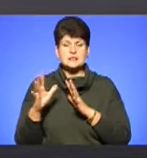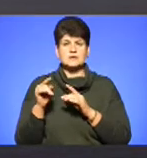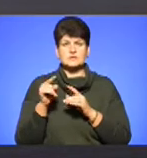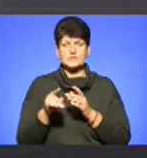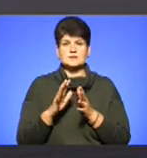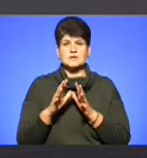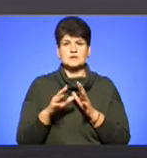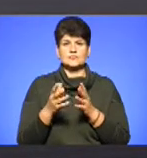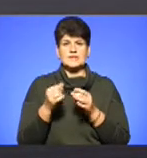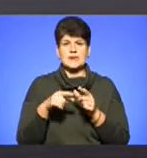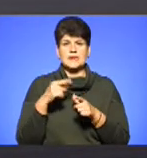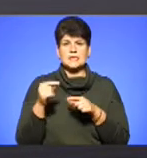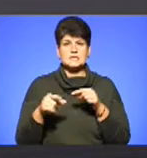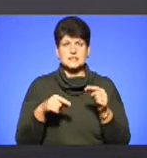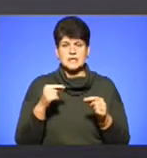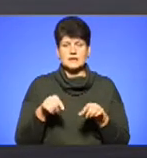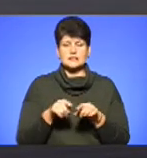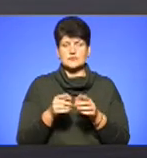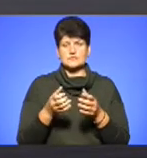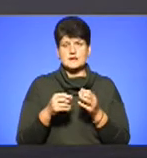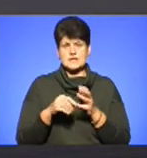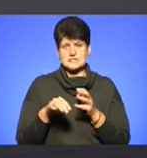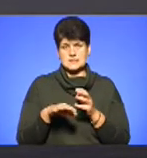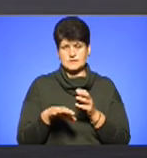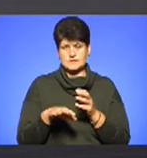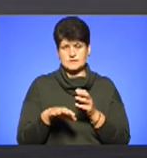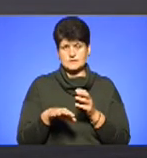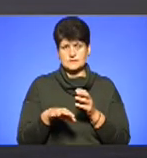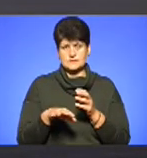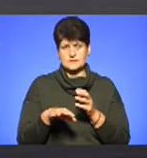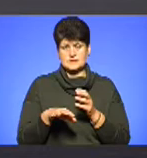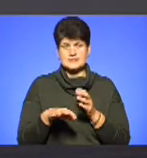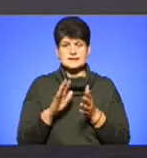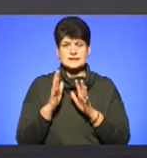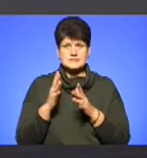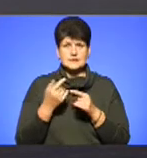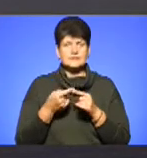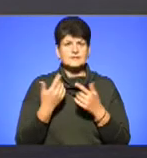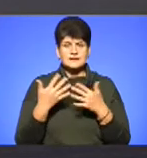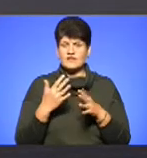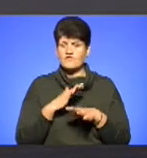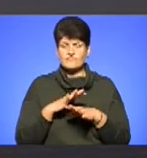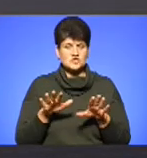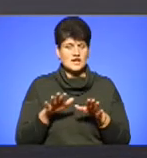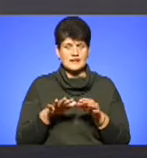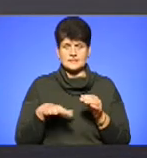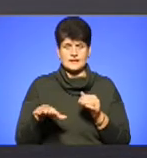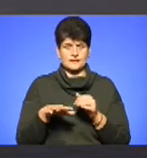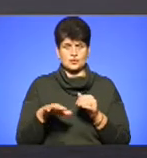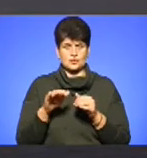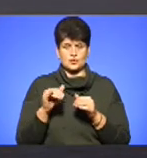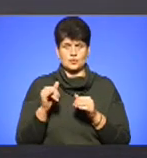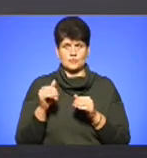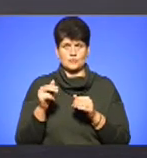відібрали листки, люди, і також відібрали землю. Тобто це сад, де вже не територія угідь